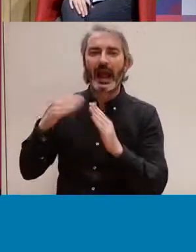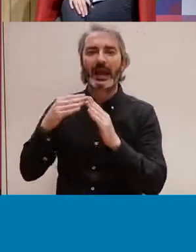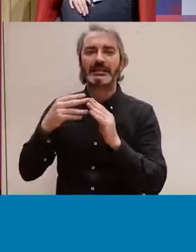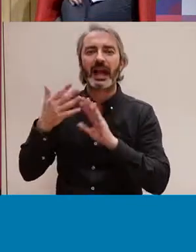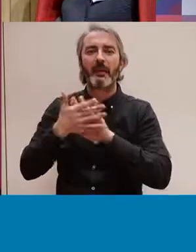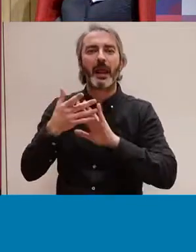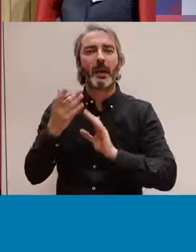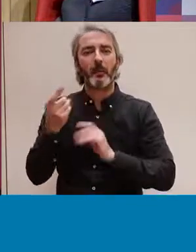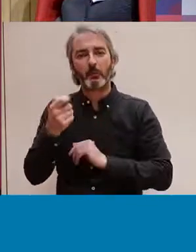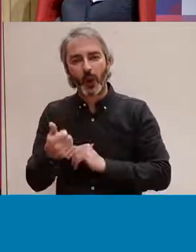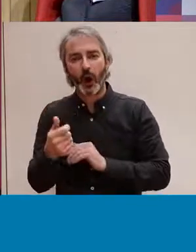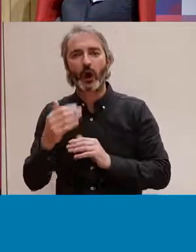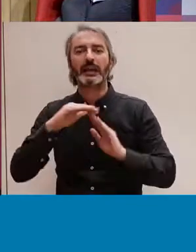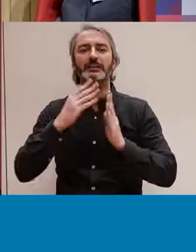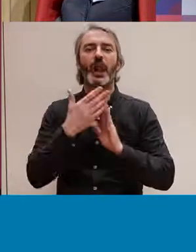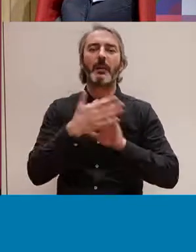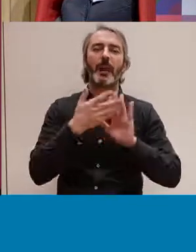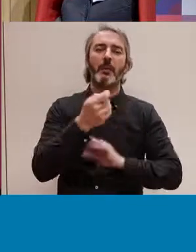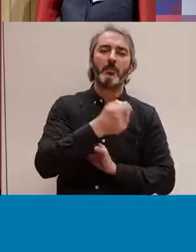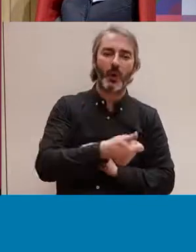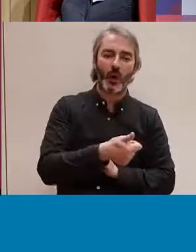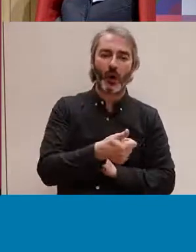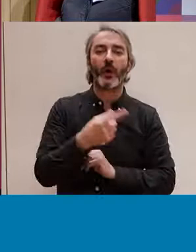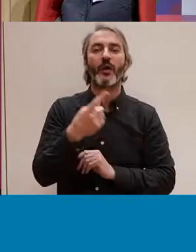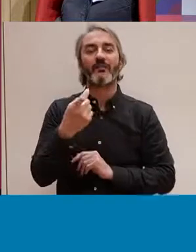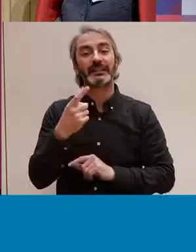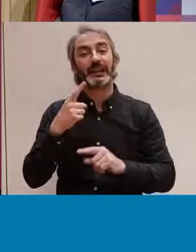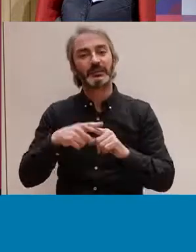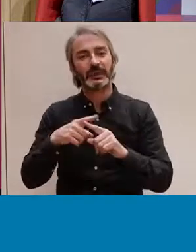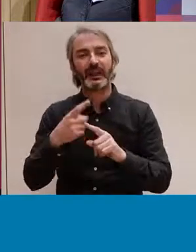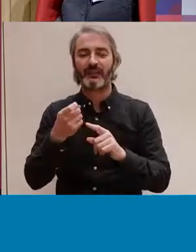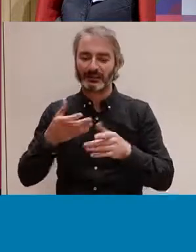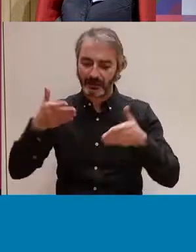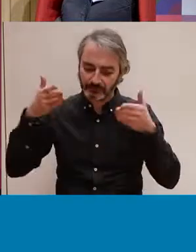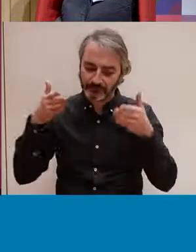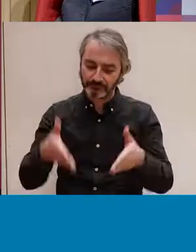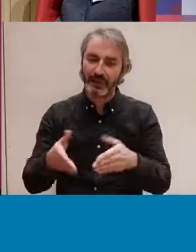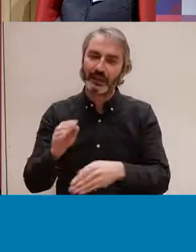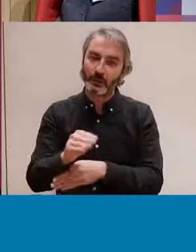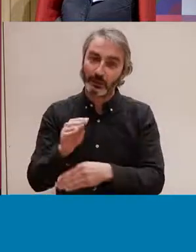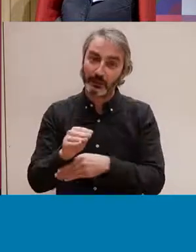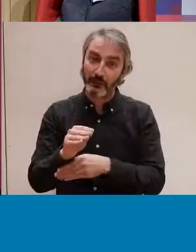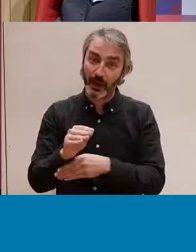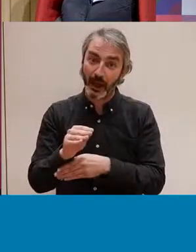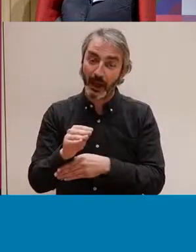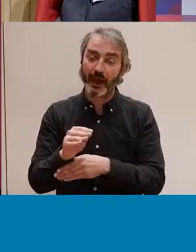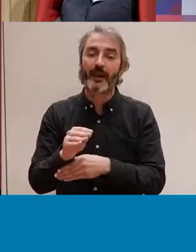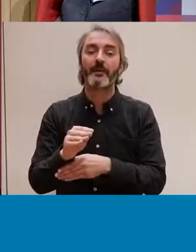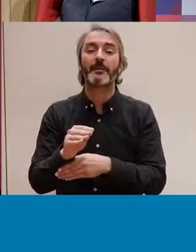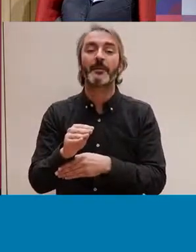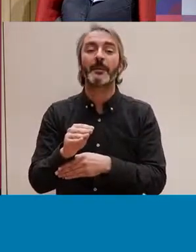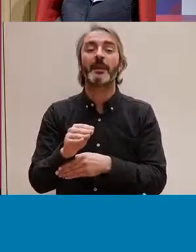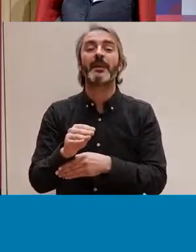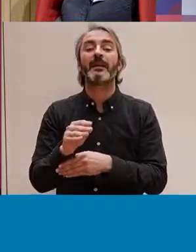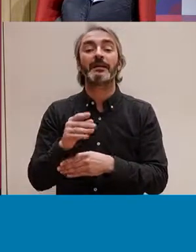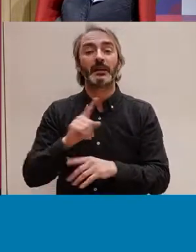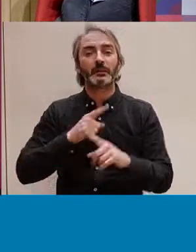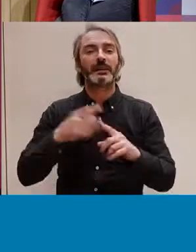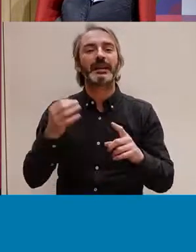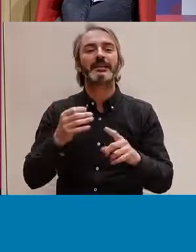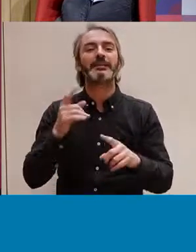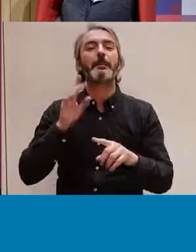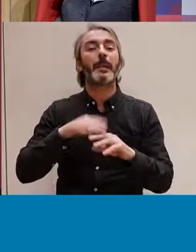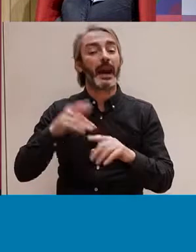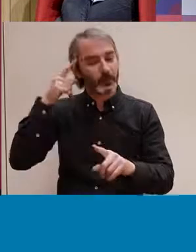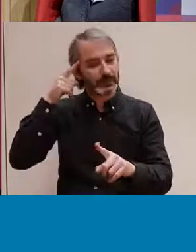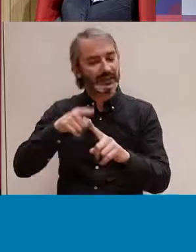i les poques vegades que s'acompanya aquesta sexualitat o que es fan intervencions educatives pel que fa sexualitat la sexualitat gira en torn a la prevenció